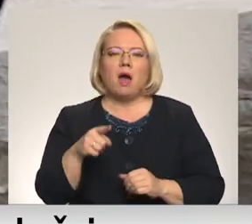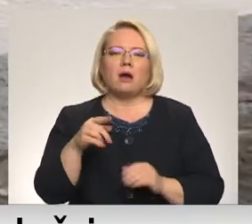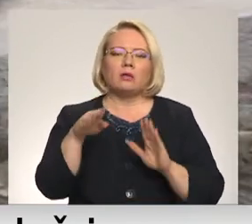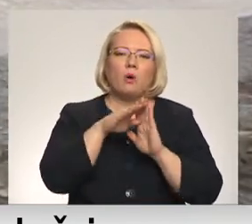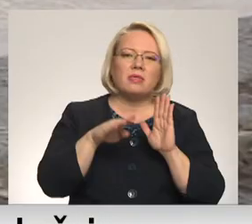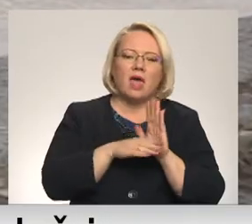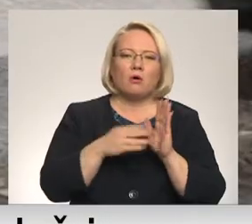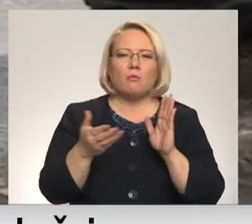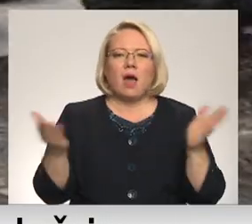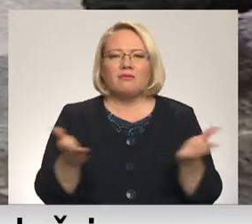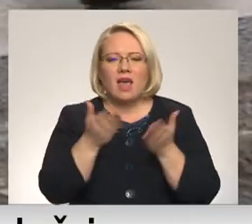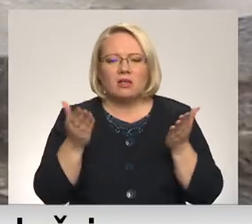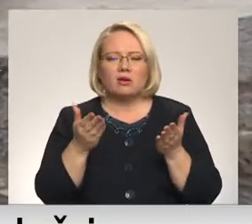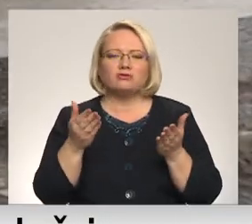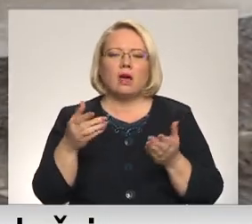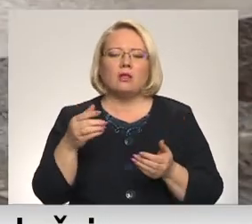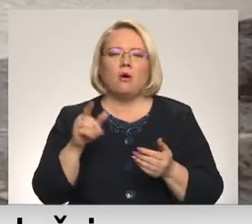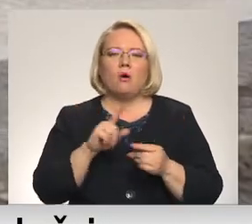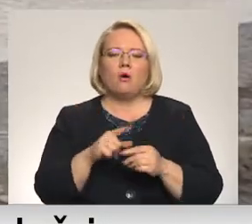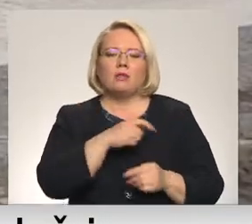neiesaistījās. Matar Līcīt, Latvijas televīzija.